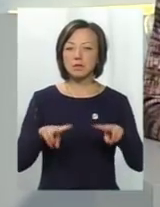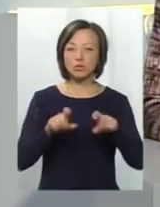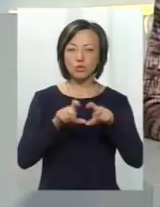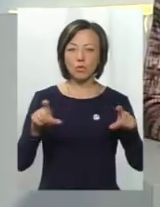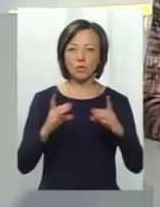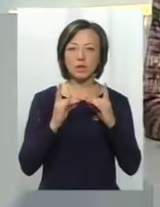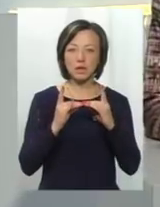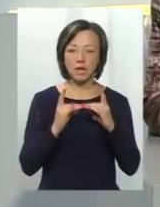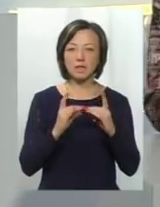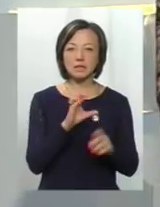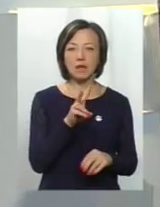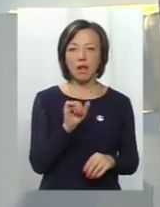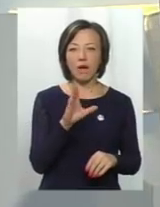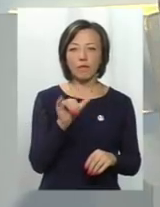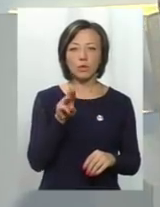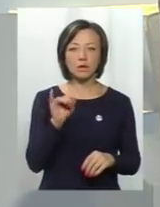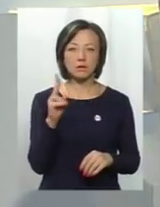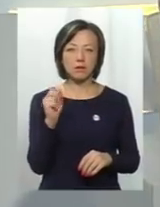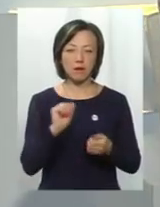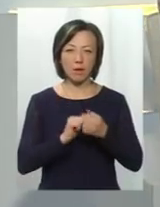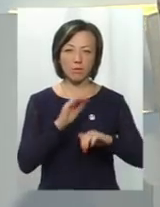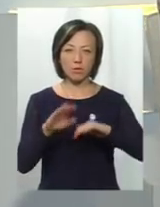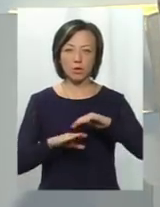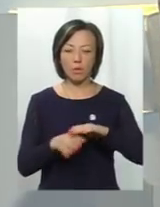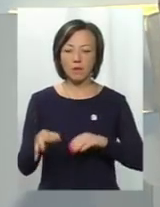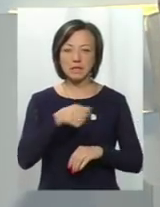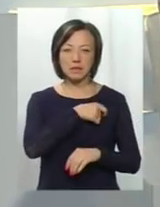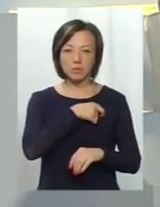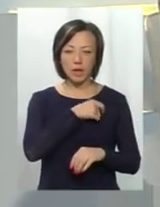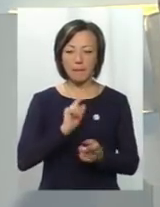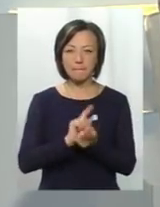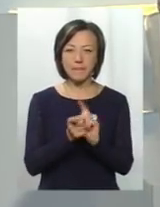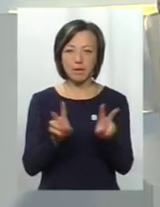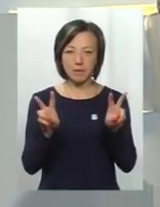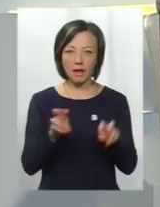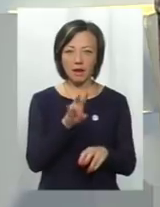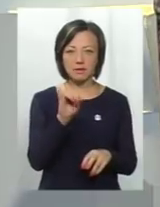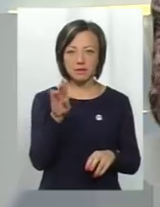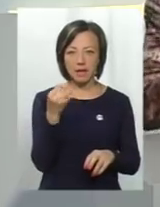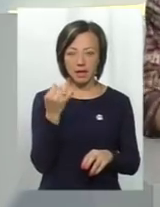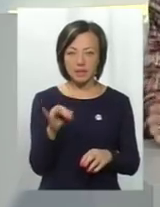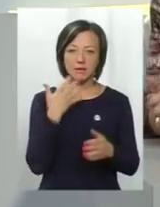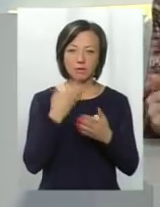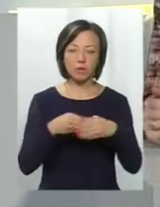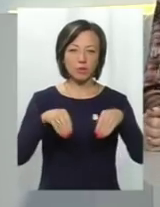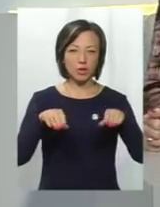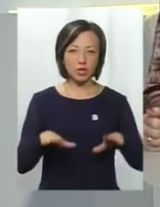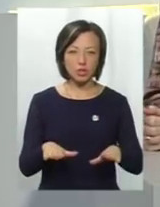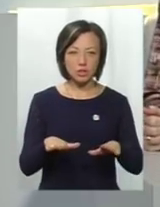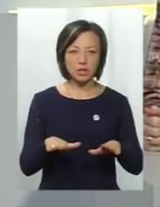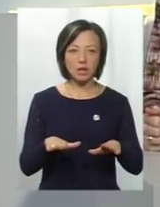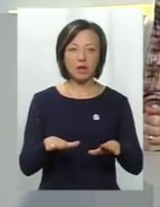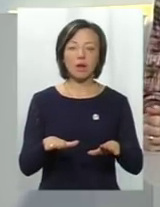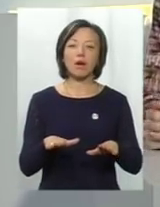школу-інтернат «Славутинка», що у Кам'янці-Подільському, обласні депутати переіменували на ліцей, а заодно своїми рішеннями відтяли від